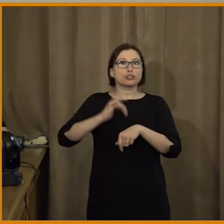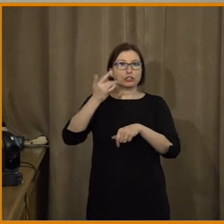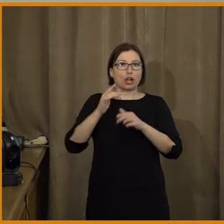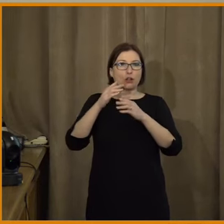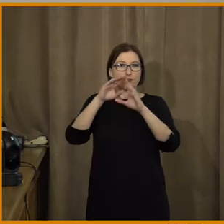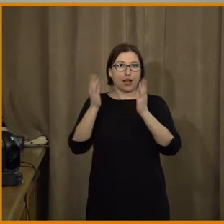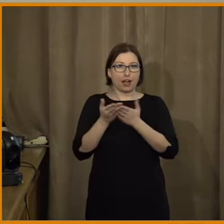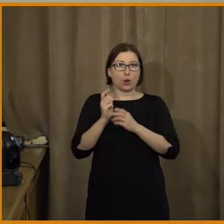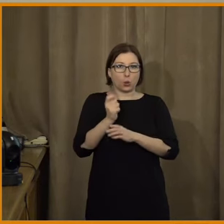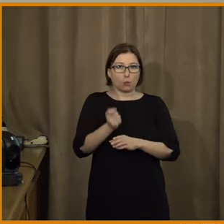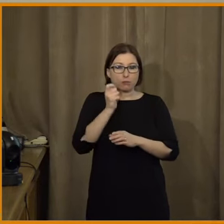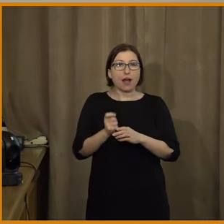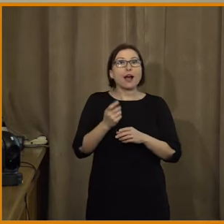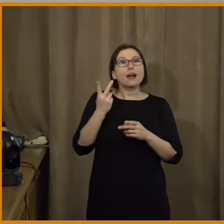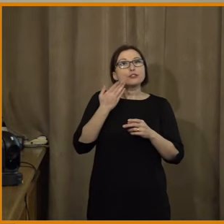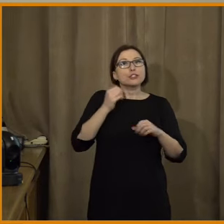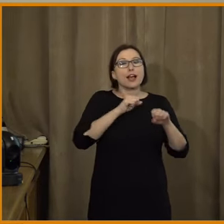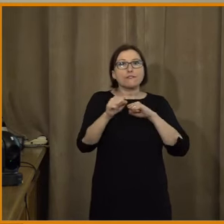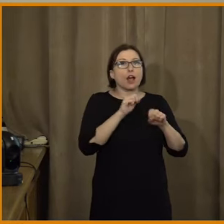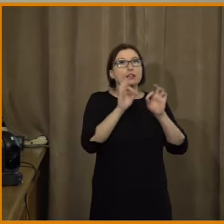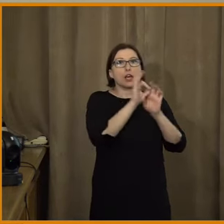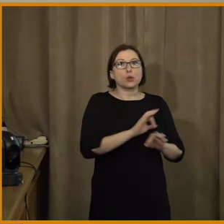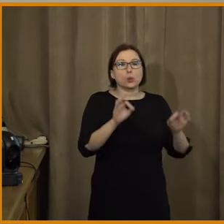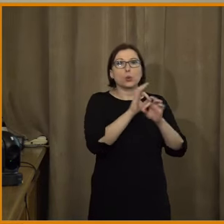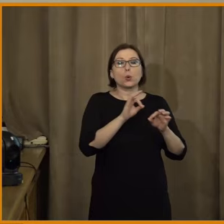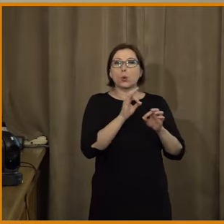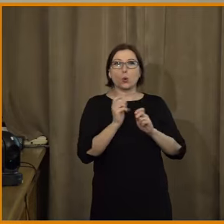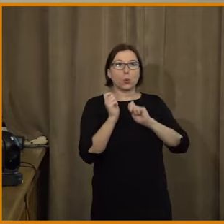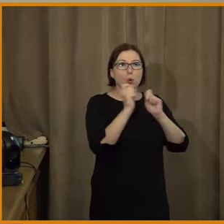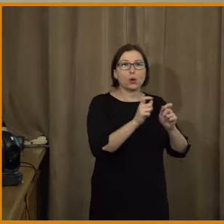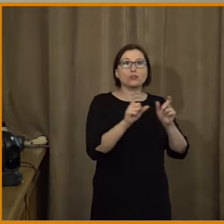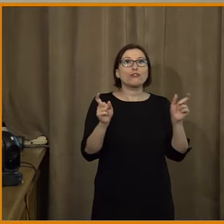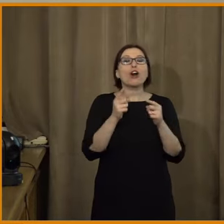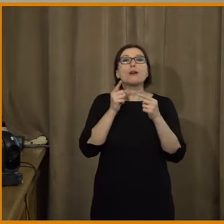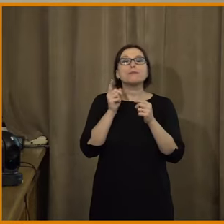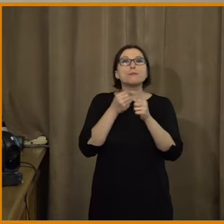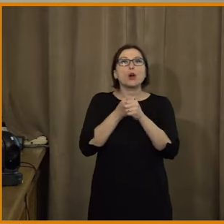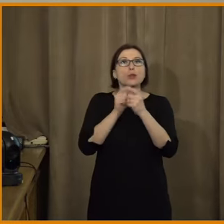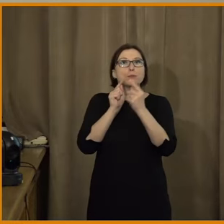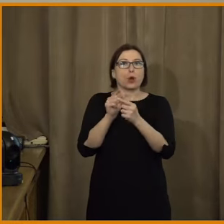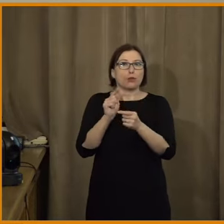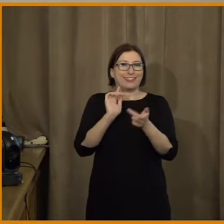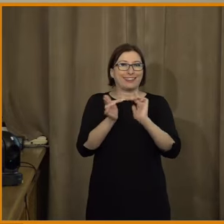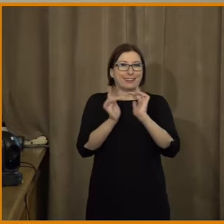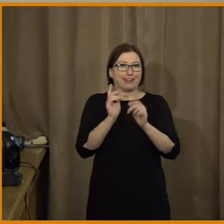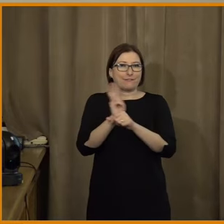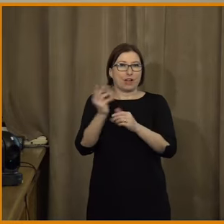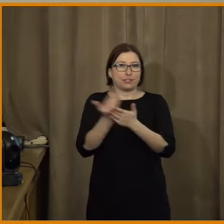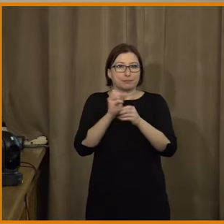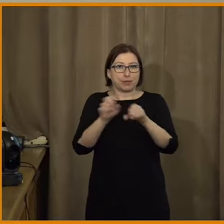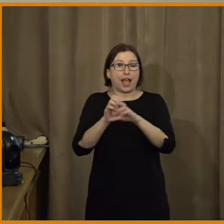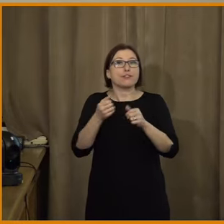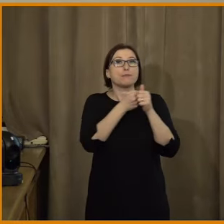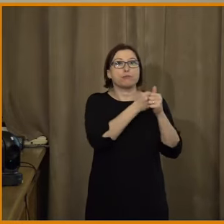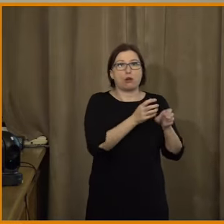česká vláda za nulovou aktivitu vlády v boji proti online dezinformacím. Což si myslím, že z toho nějaký odpívá, že